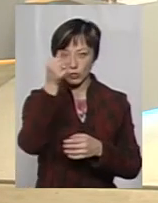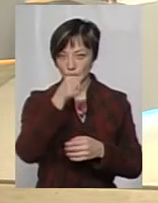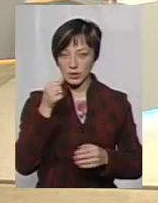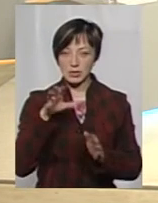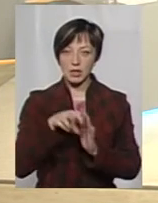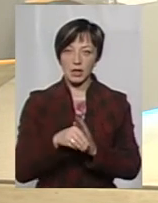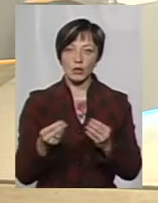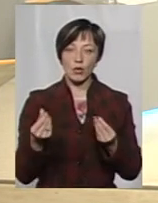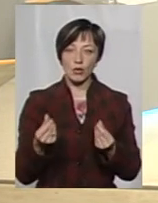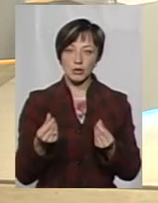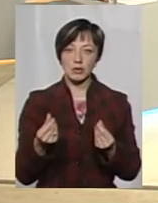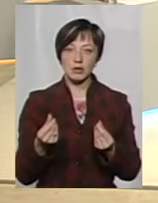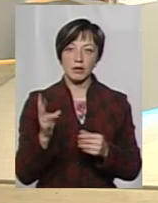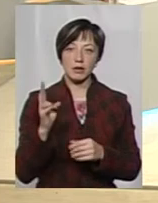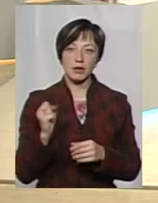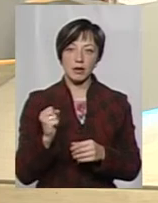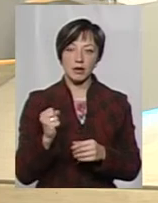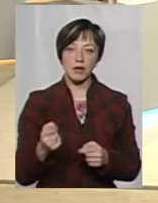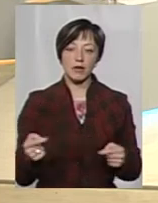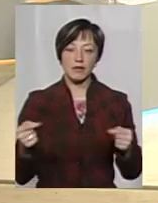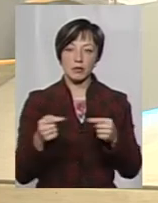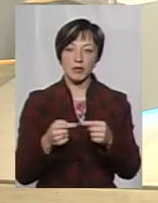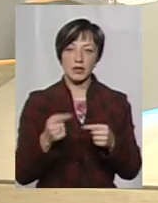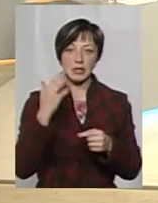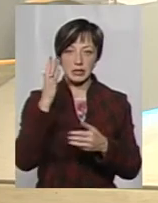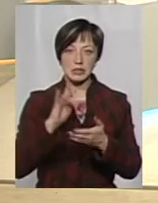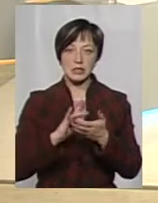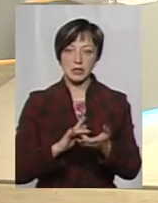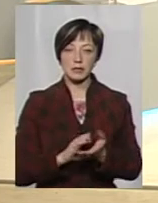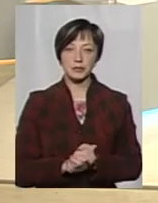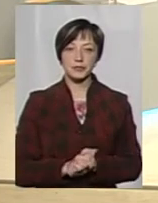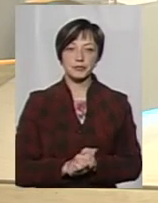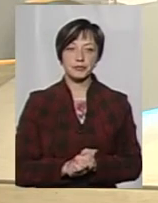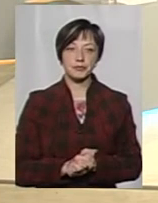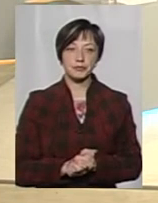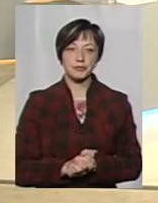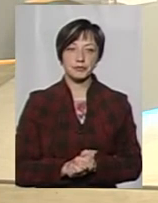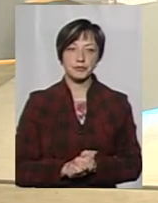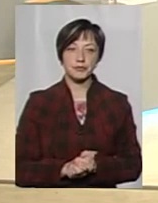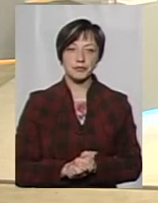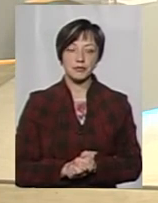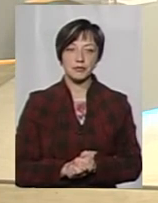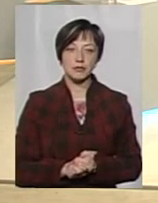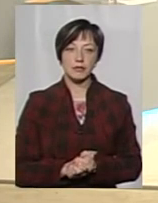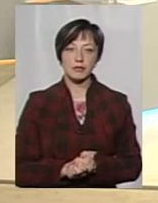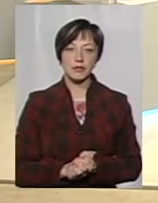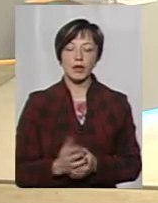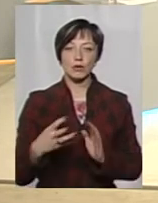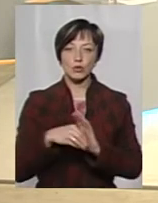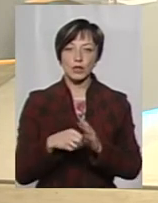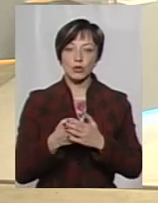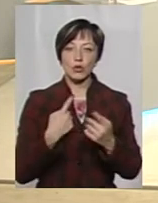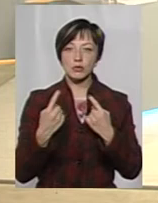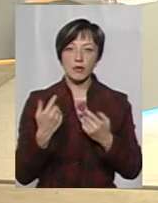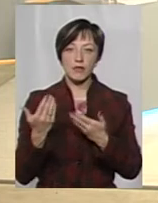закладуватись кошти, мабуть, на відповідні цілі. Пане Богдане, прошу долучатися до розмови